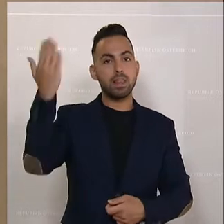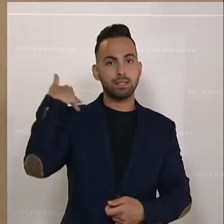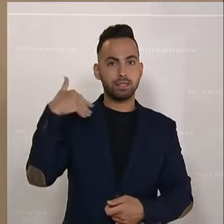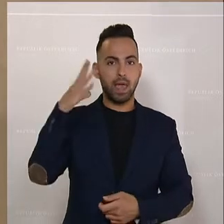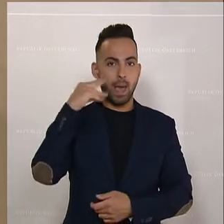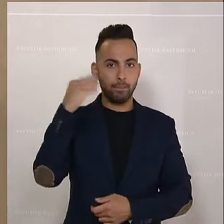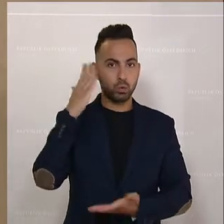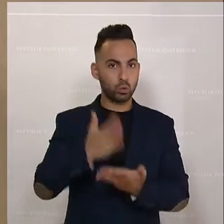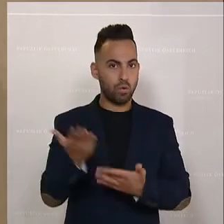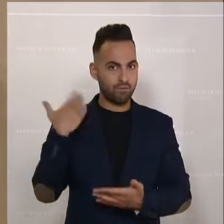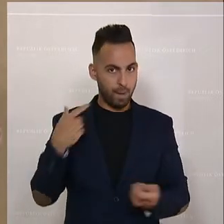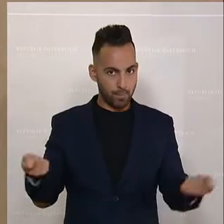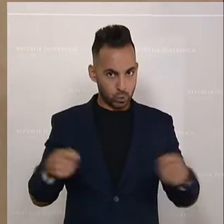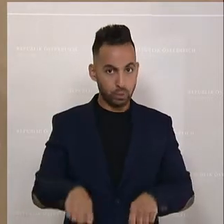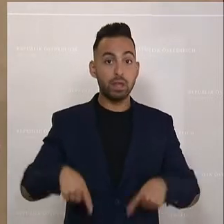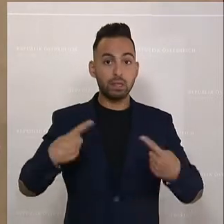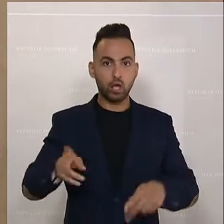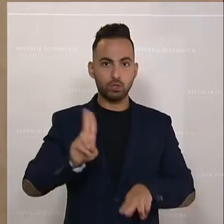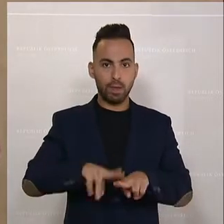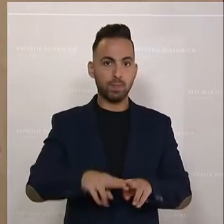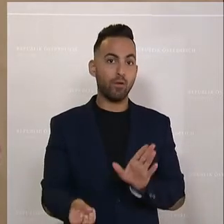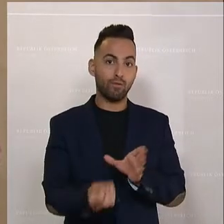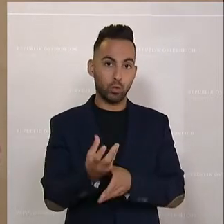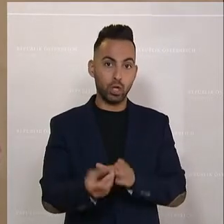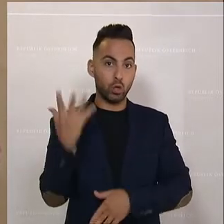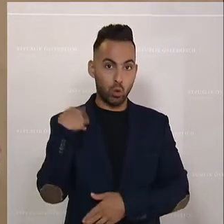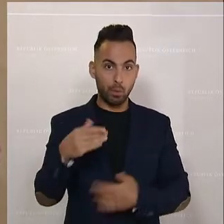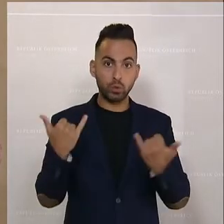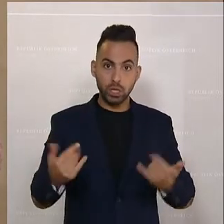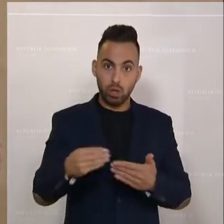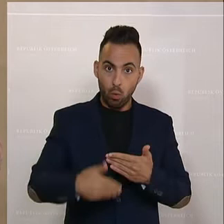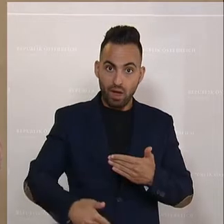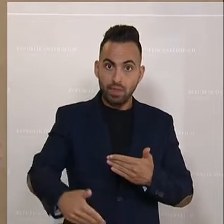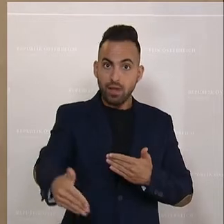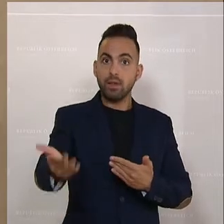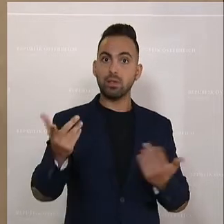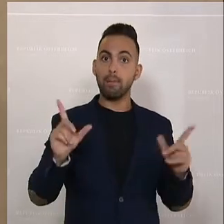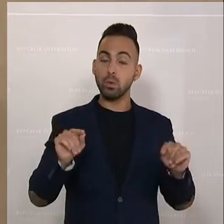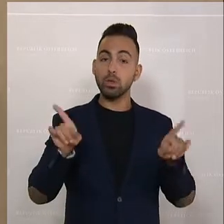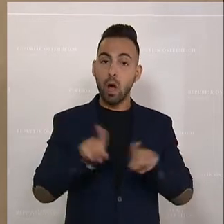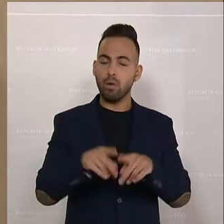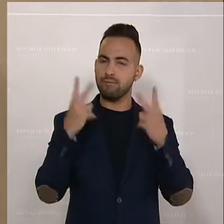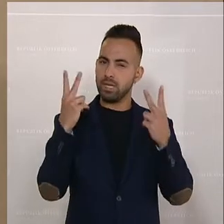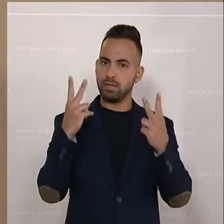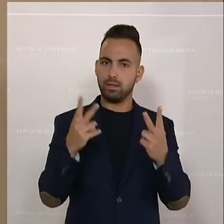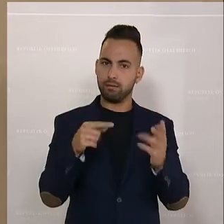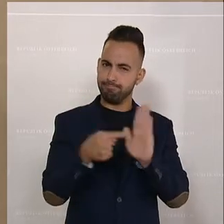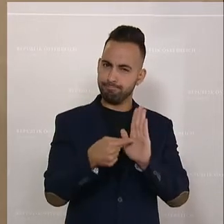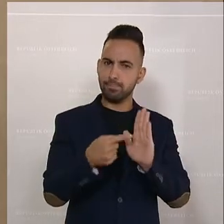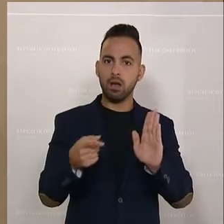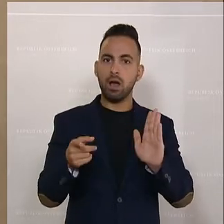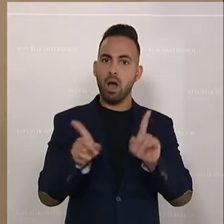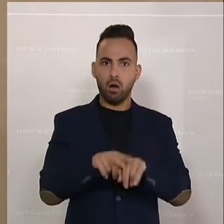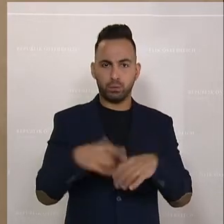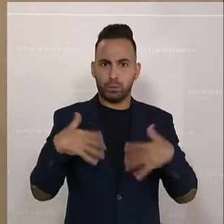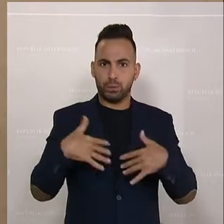beschlossen, dann im Frühjahr und ziehen sich weiter fort. Und besonders wichtig und besonders zentral und fast